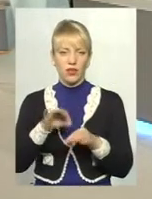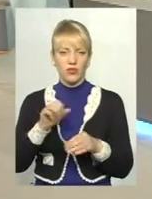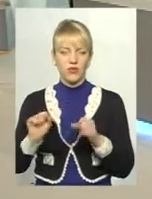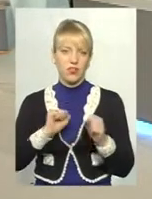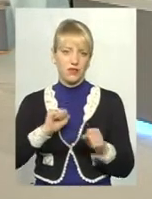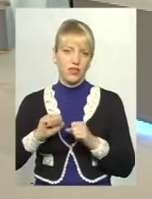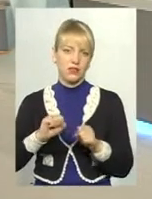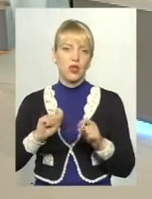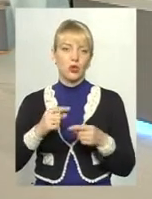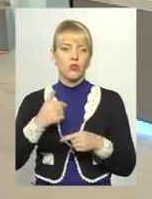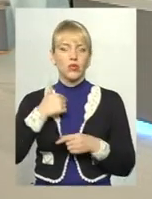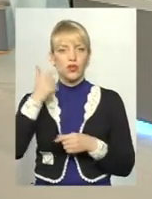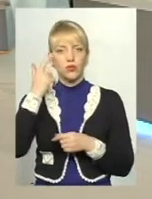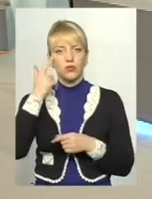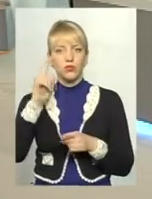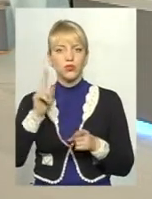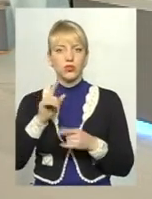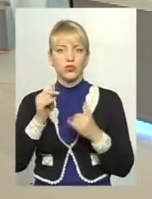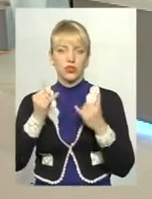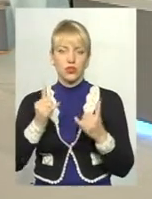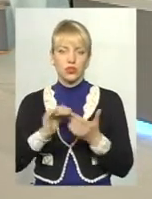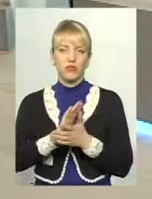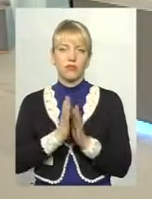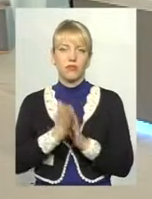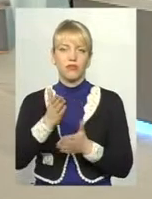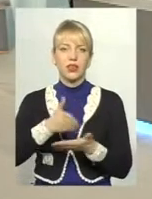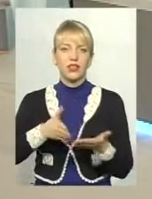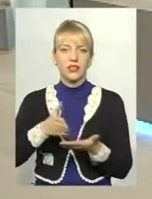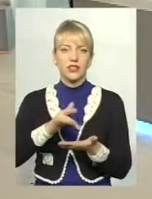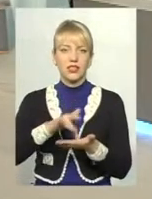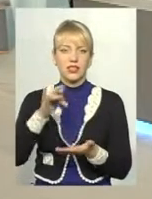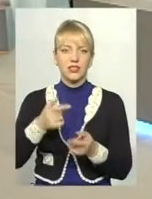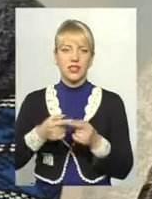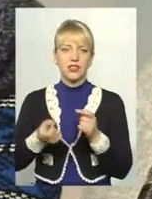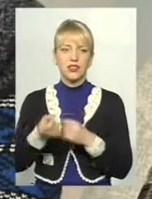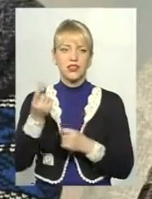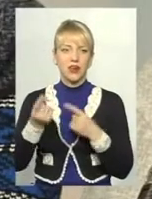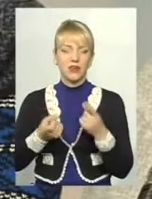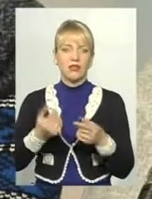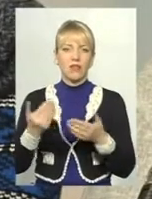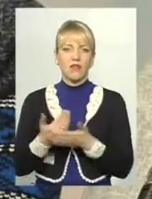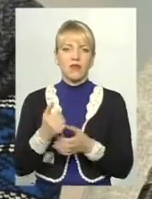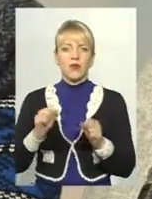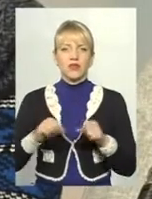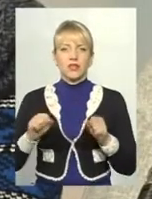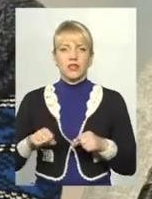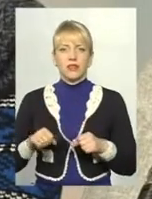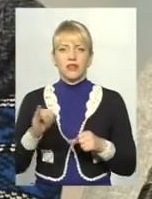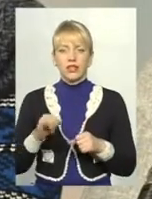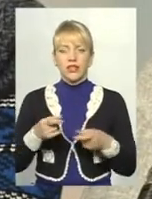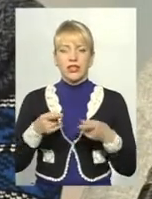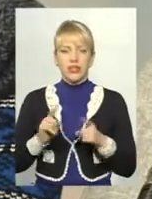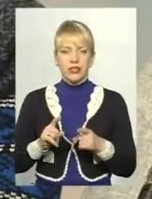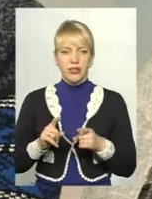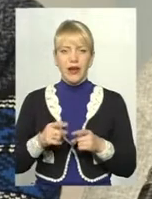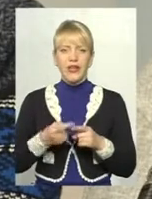Тому я думаю, що сьогодні саме в умовах децентралізації з'являться все-таки нові можливості. І дійсно